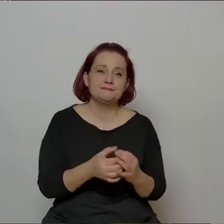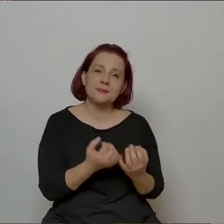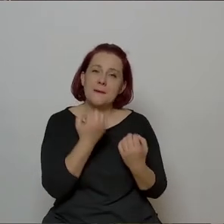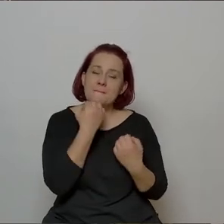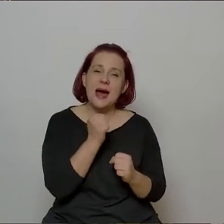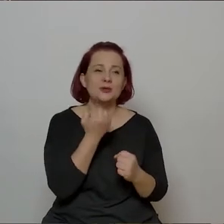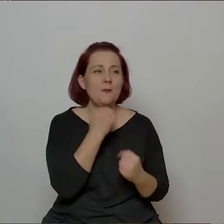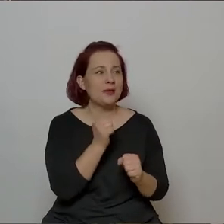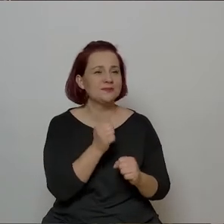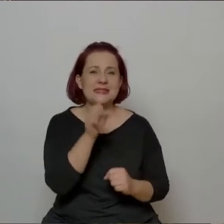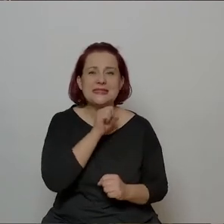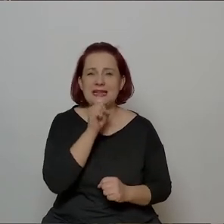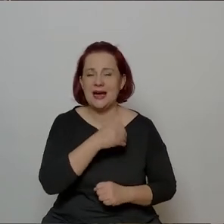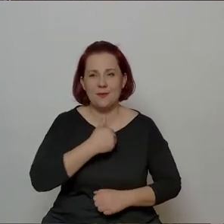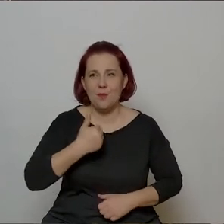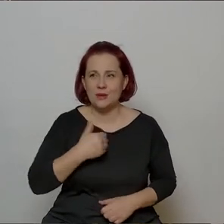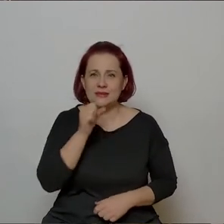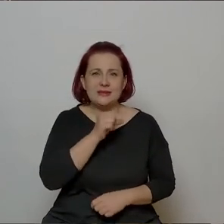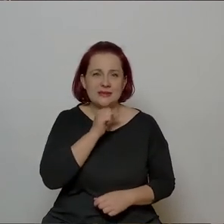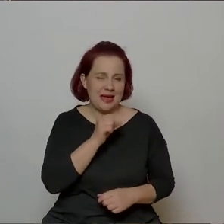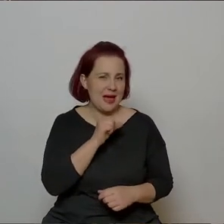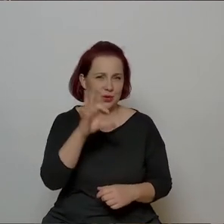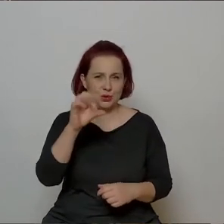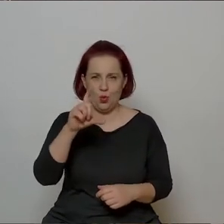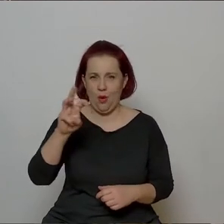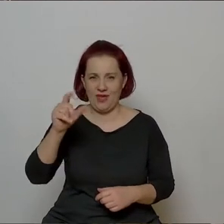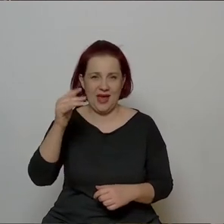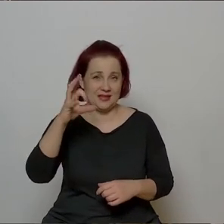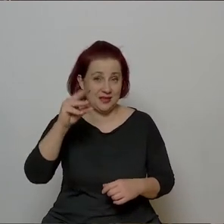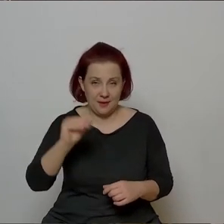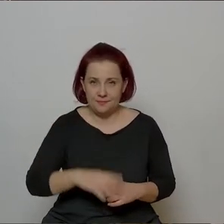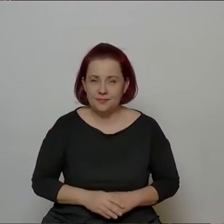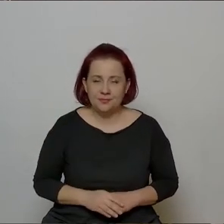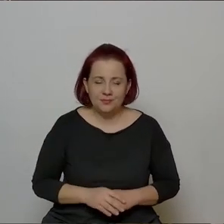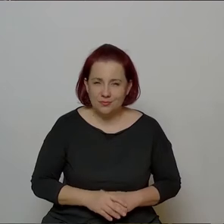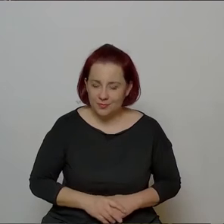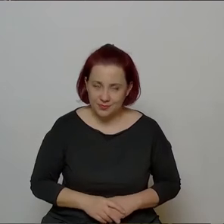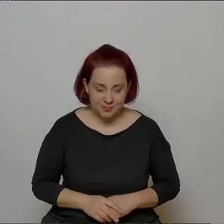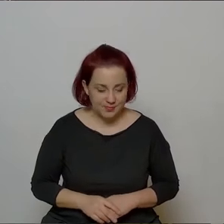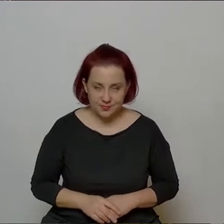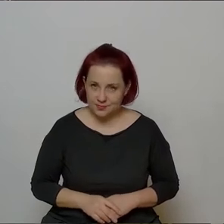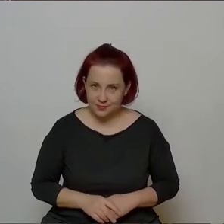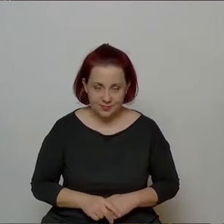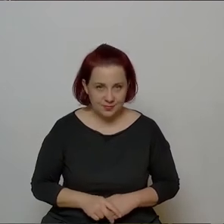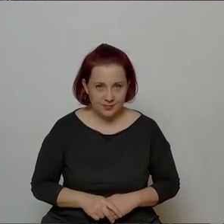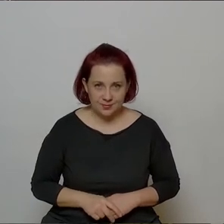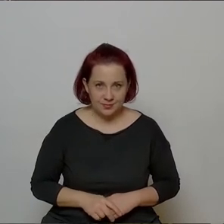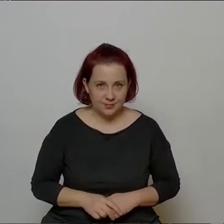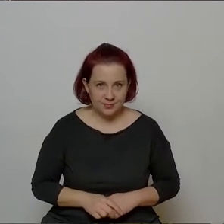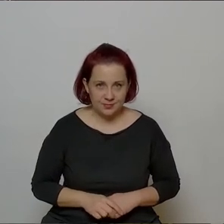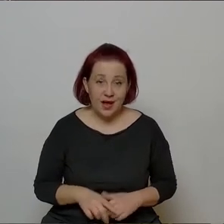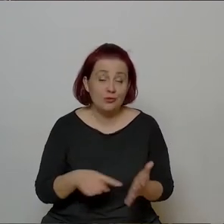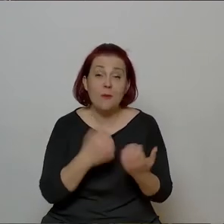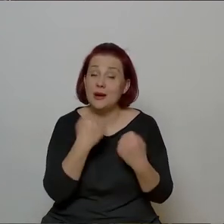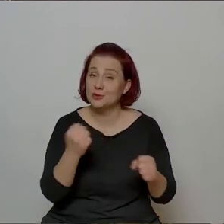staropolskie, starosłowiańskie. Co nie znaczy, żeby wystawić ją w łapciach z łyka i w jankach na głowie, bo to jest bardzo poważny tekst